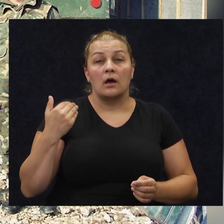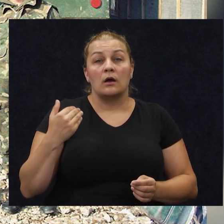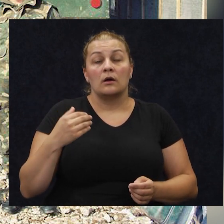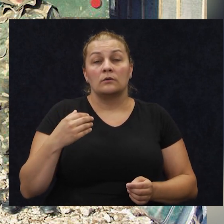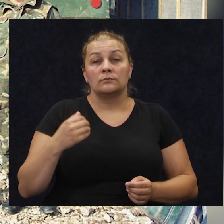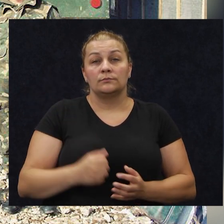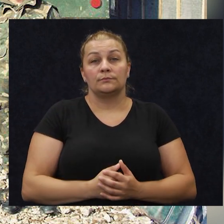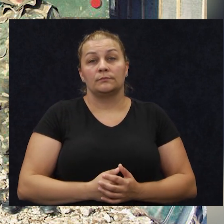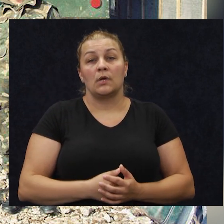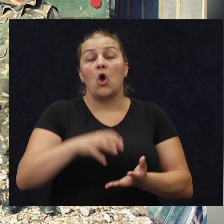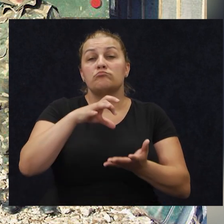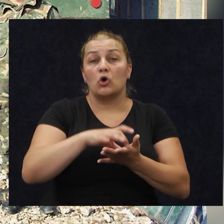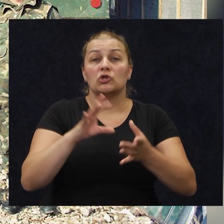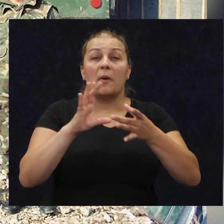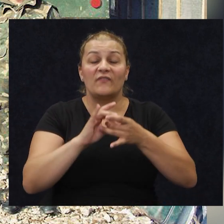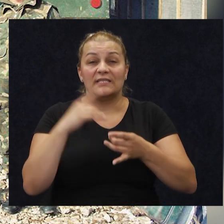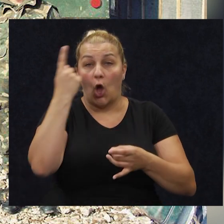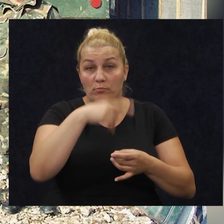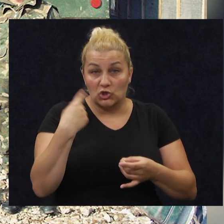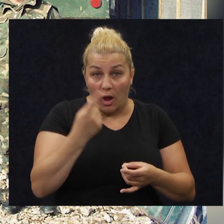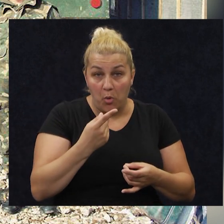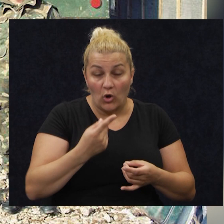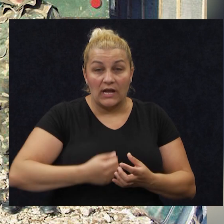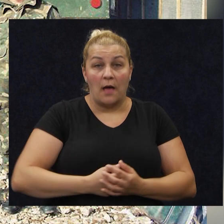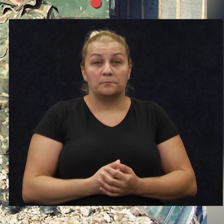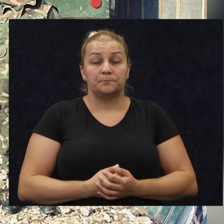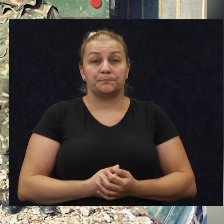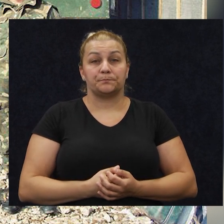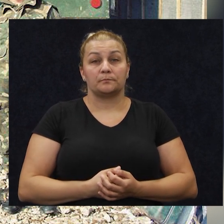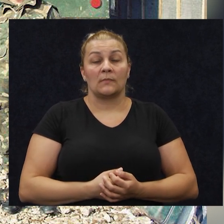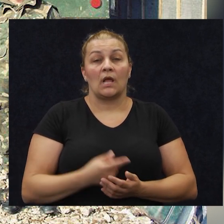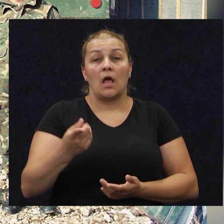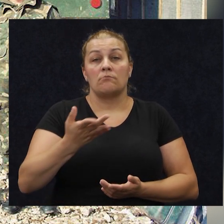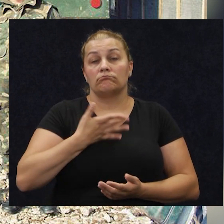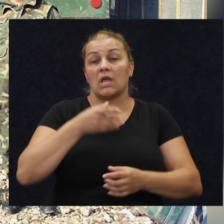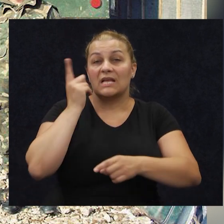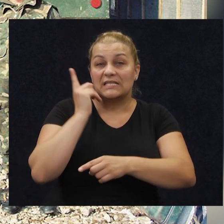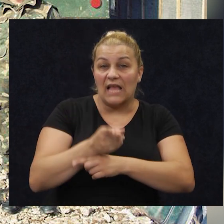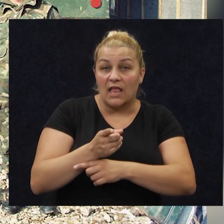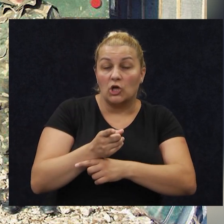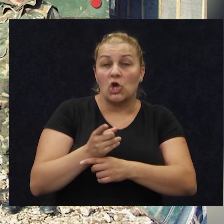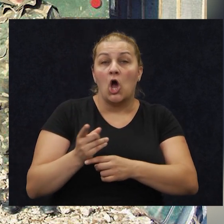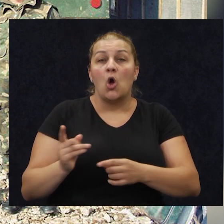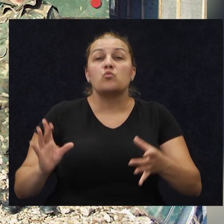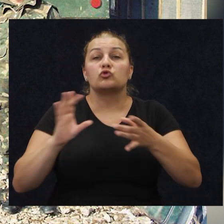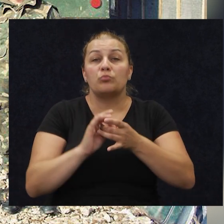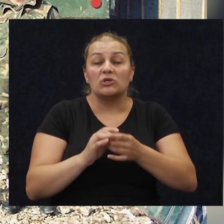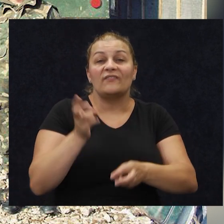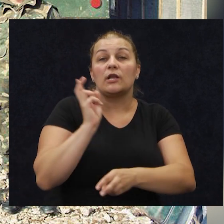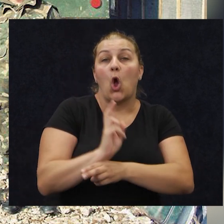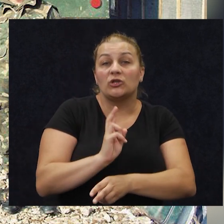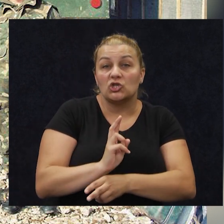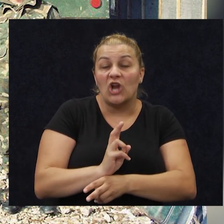postrojba veze Omiške bojne, pristožarna postrojba, sa zadačom uspostavljanja na održavanja